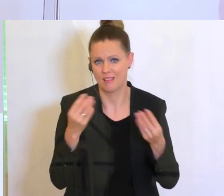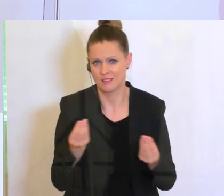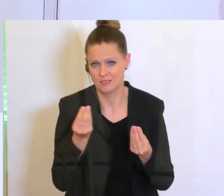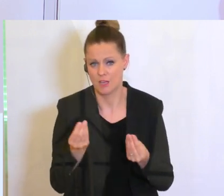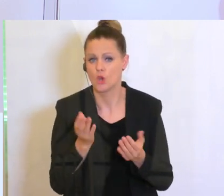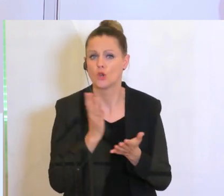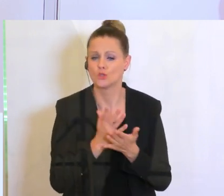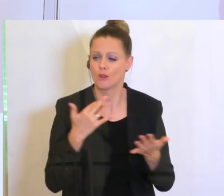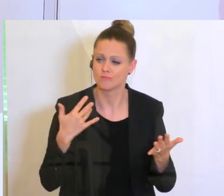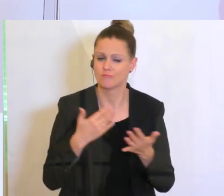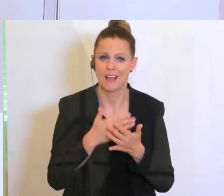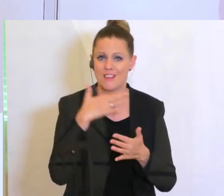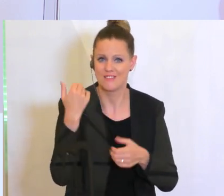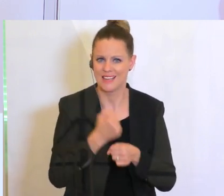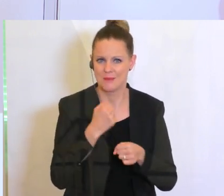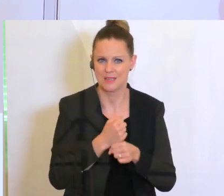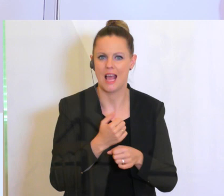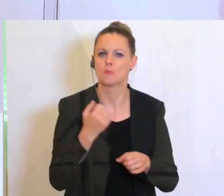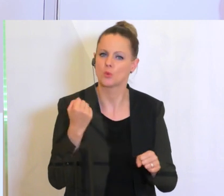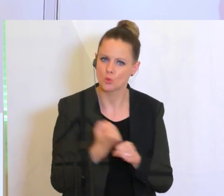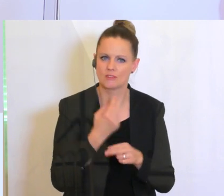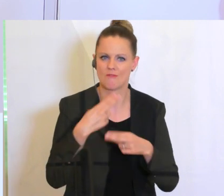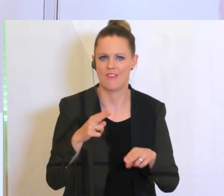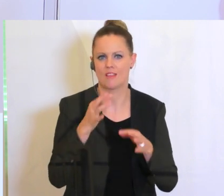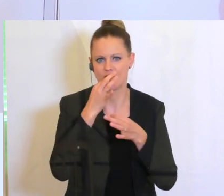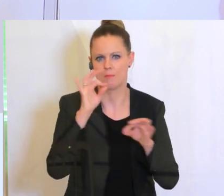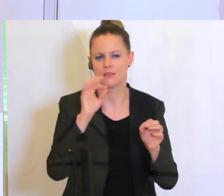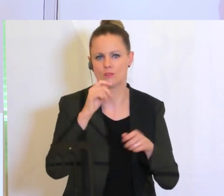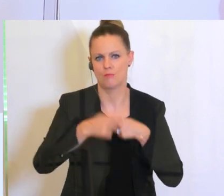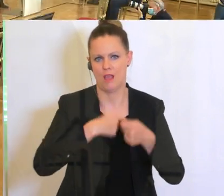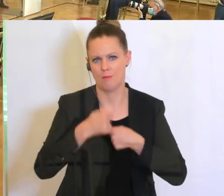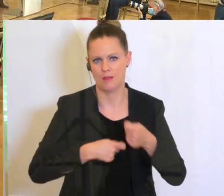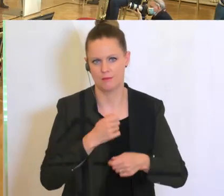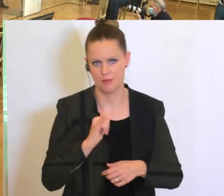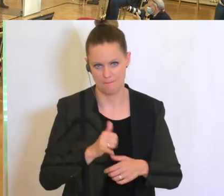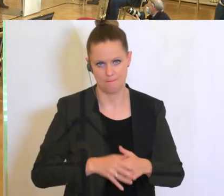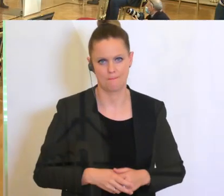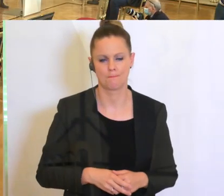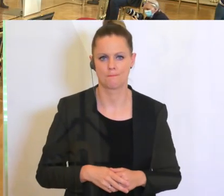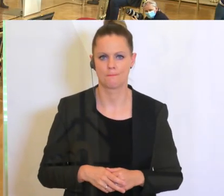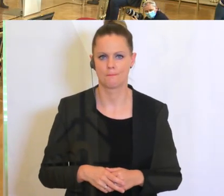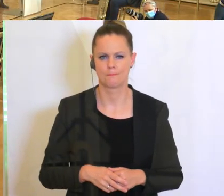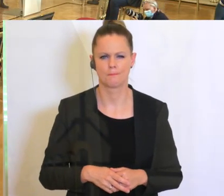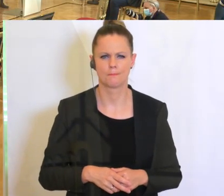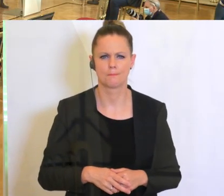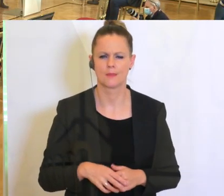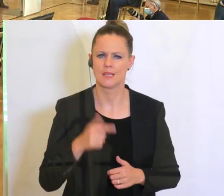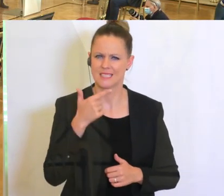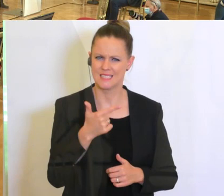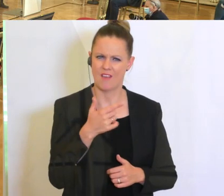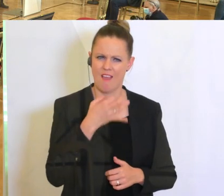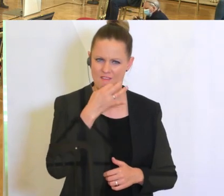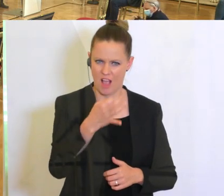bereits viel passiert, aber wir arbeiten ständig an Verbesserungen. Dann hier noch eine Frage, bitte. Ich habe zwei.